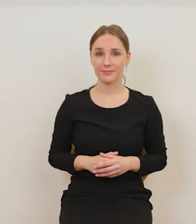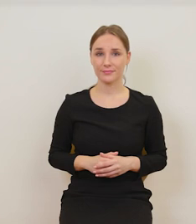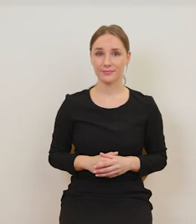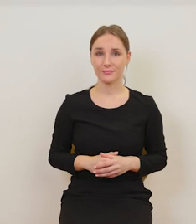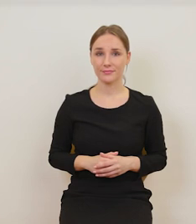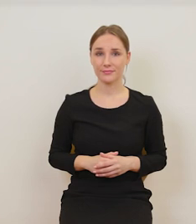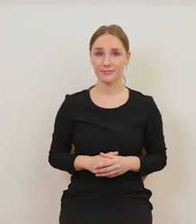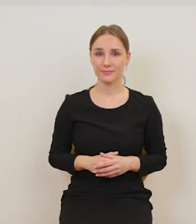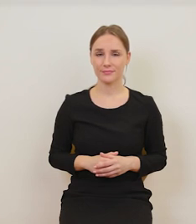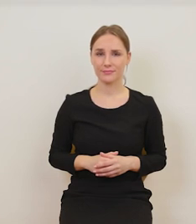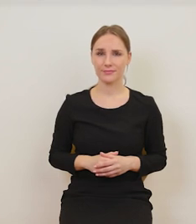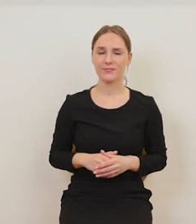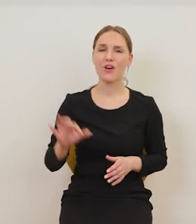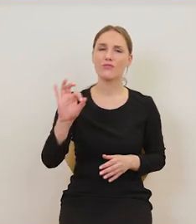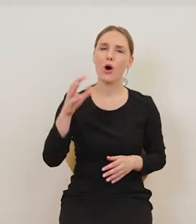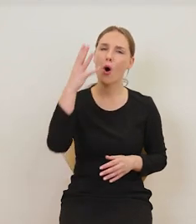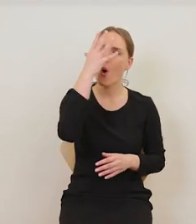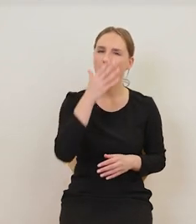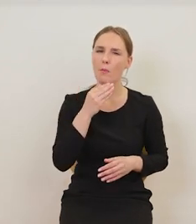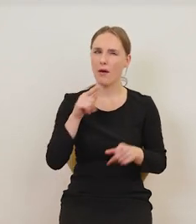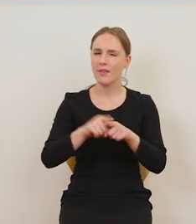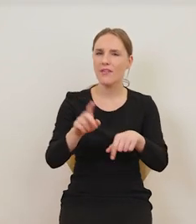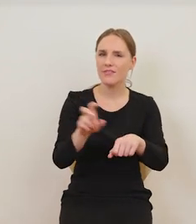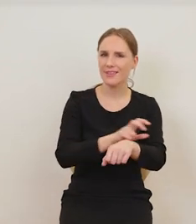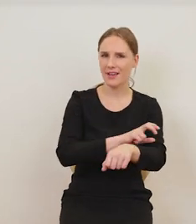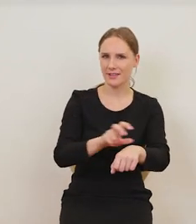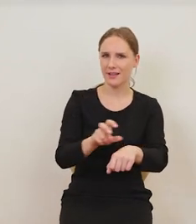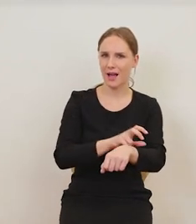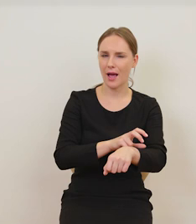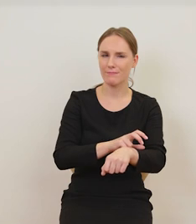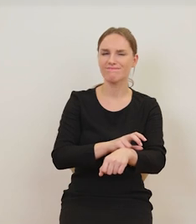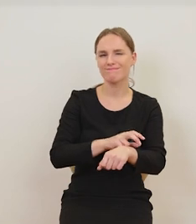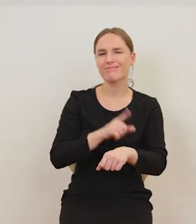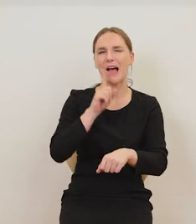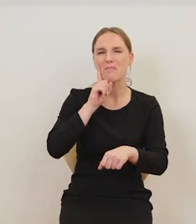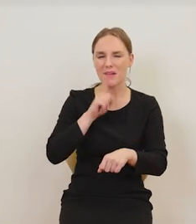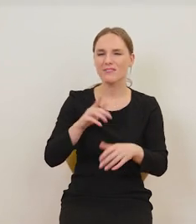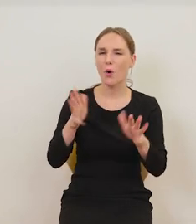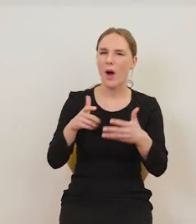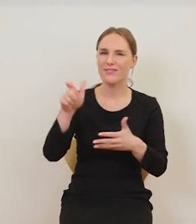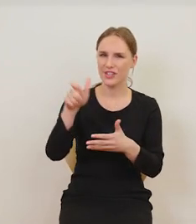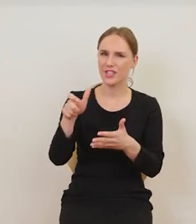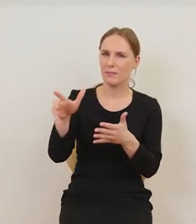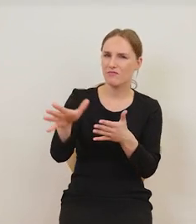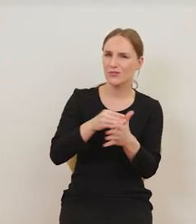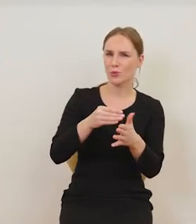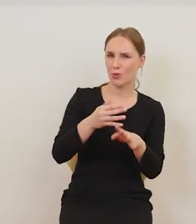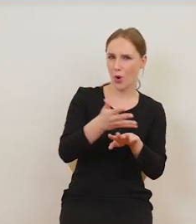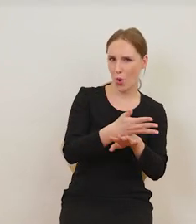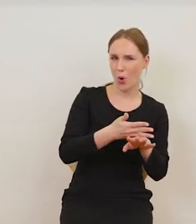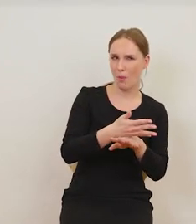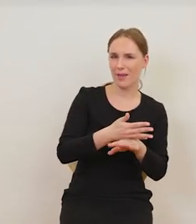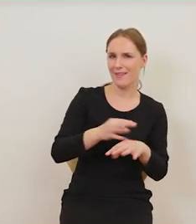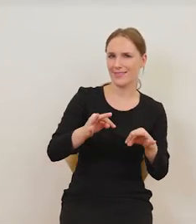obrazy i na jego technikę, rzeczywiście łatwiej podrobić taki obraz, nawet przez